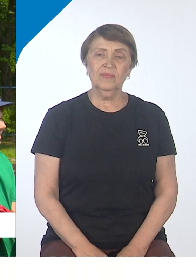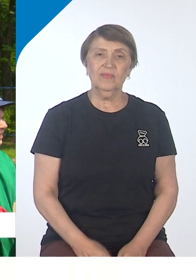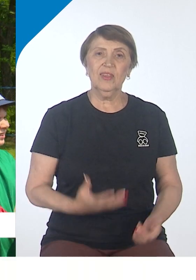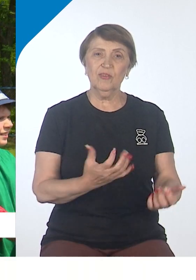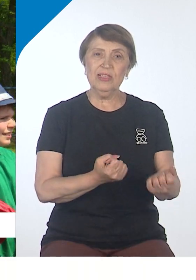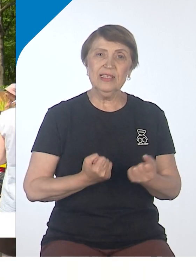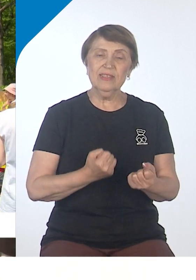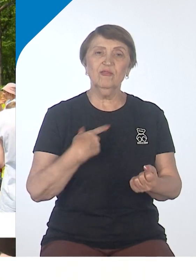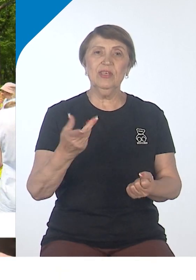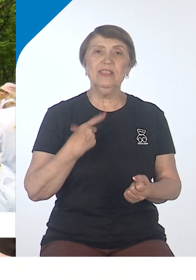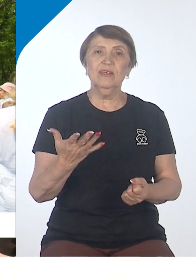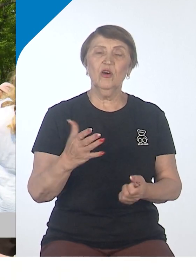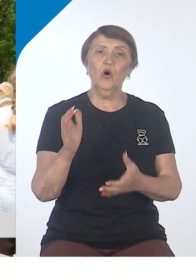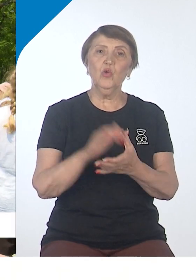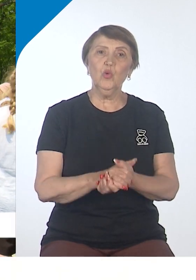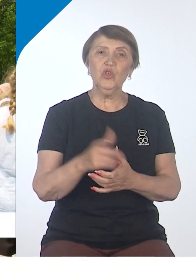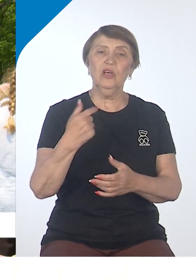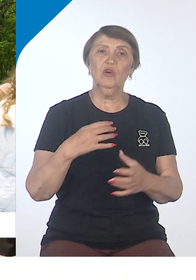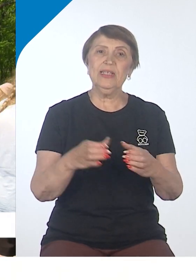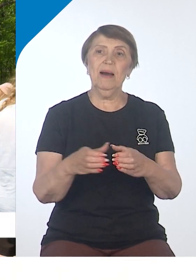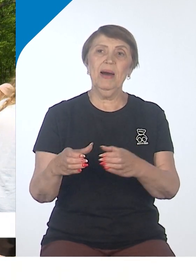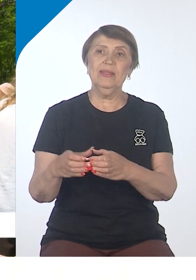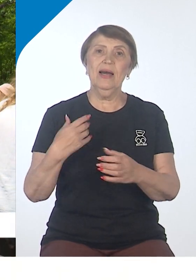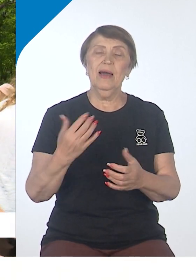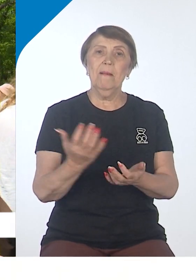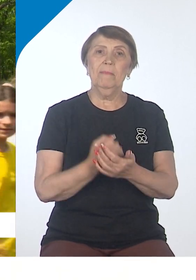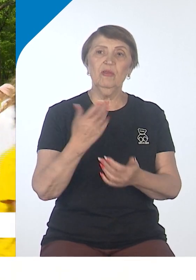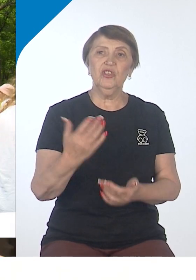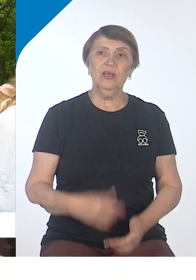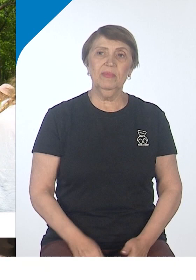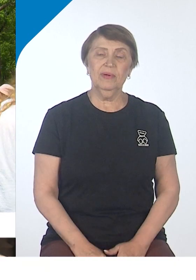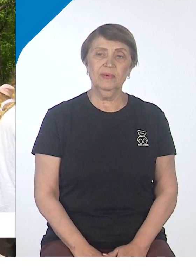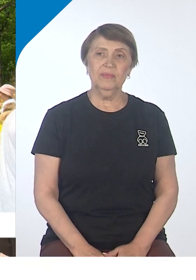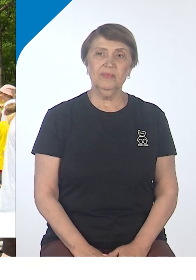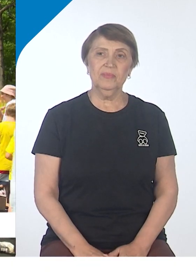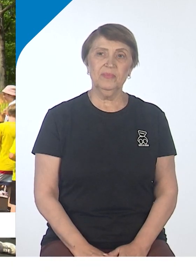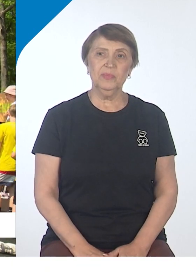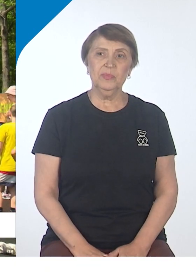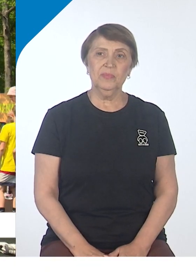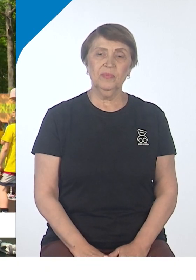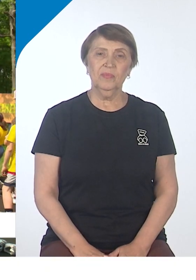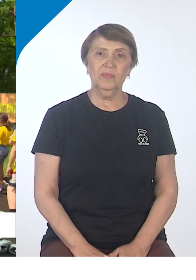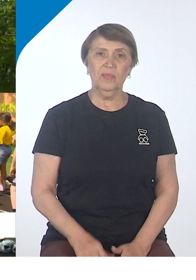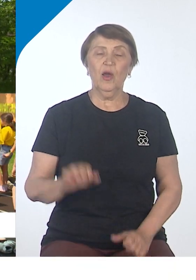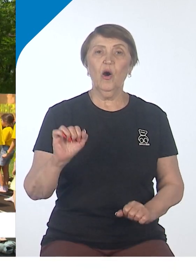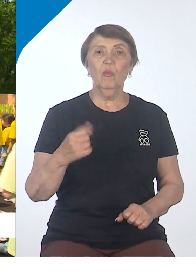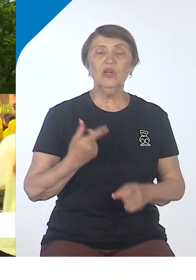дружность команды. За каждое испытание мы получаем такие валюты, и можно в этой валюте